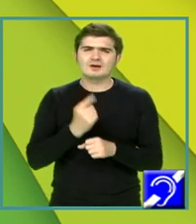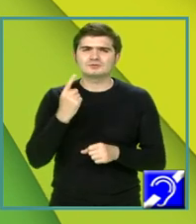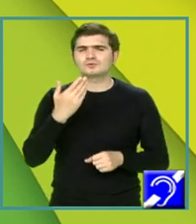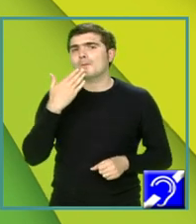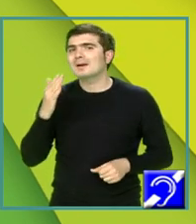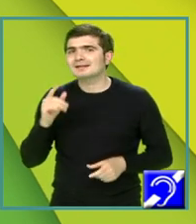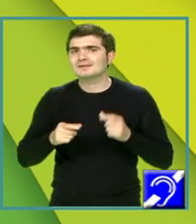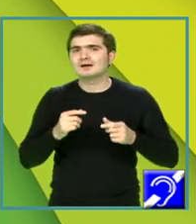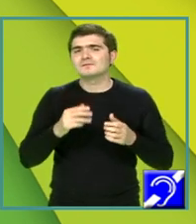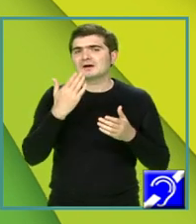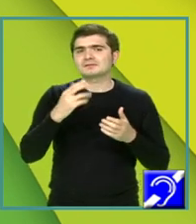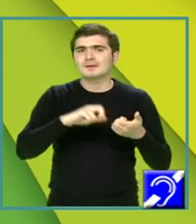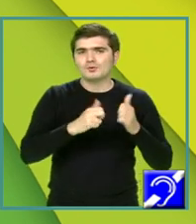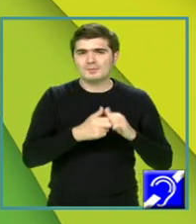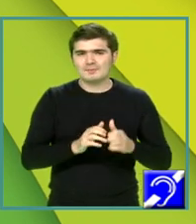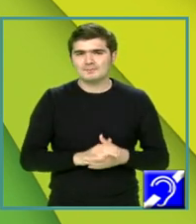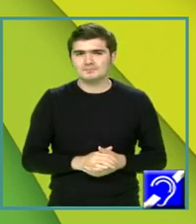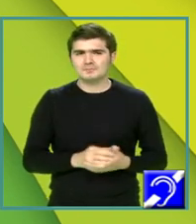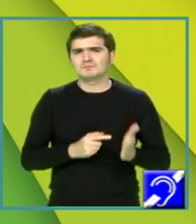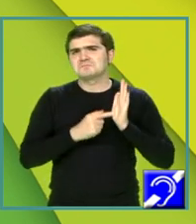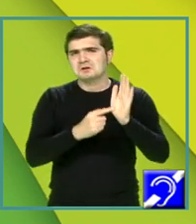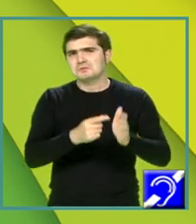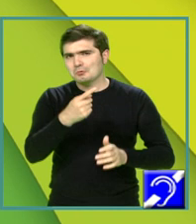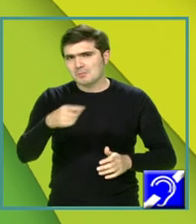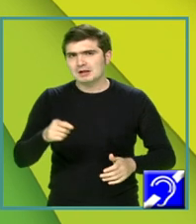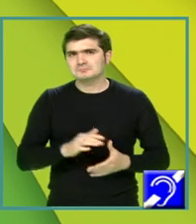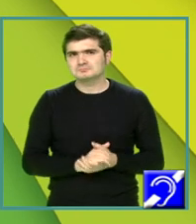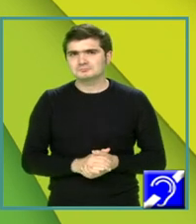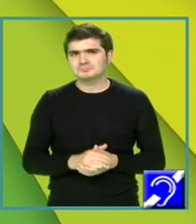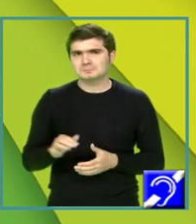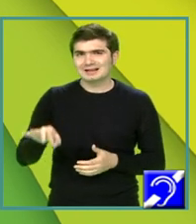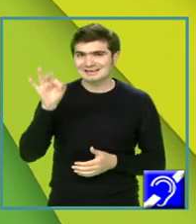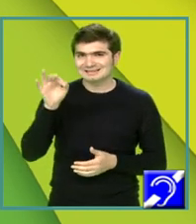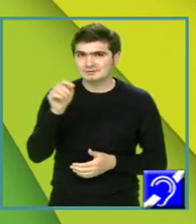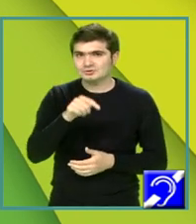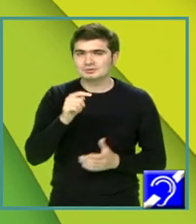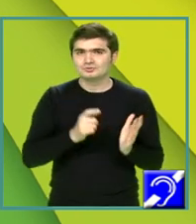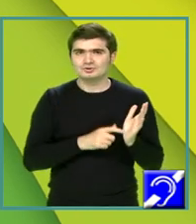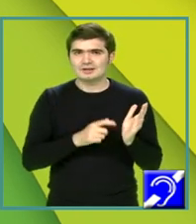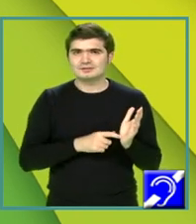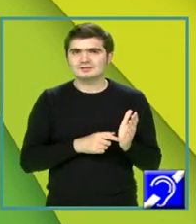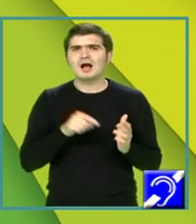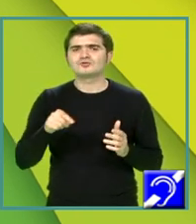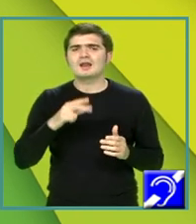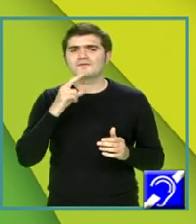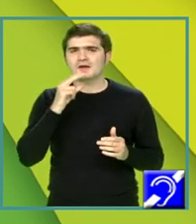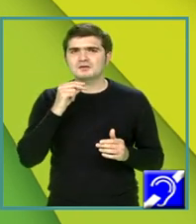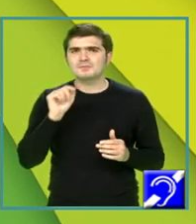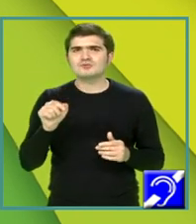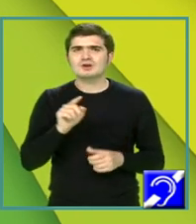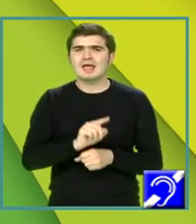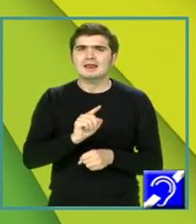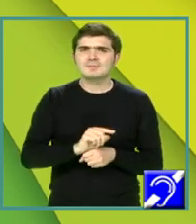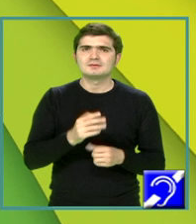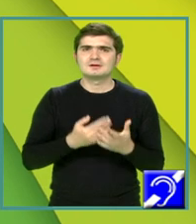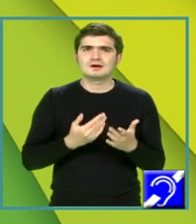față de problematica pusă în discuție. Vă recomand, dragi elevi, să identificați în cerință verbele sau acele elemente